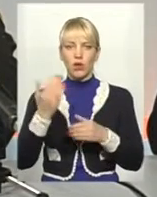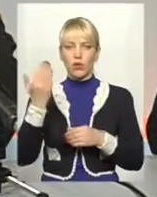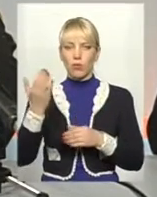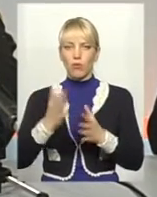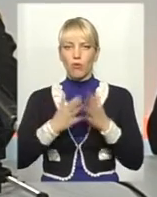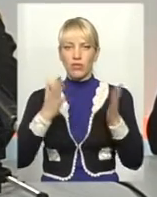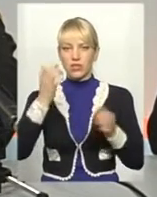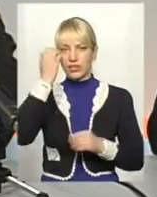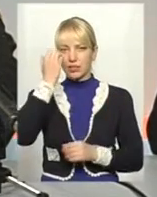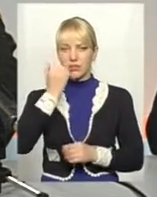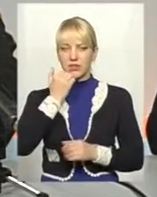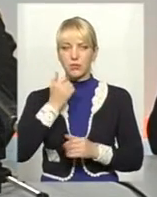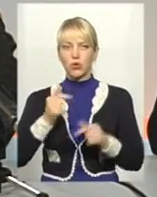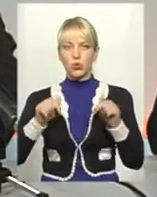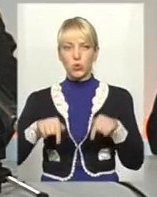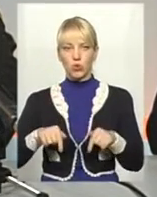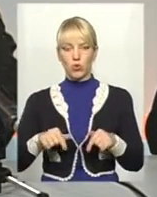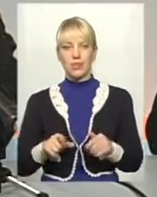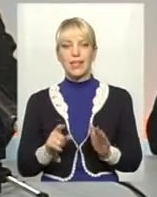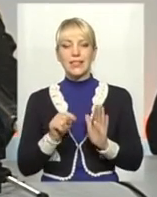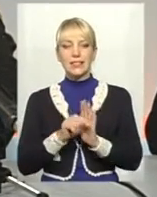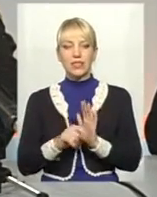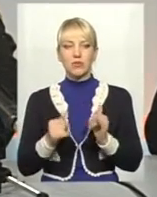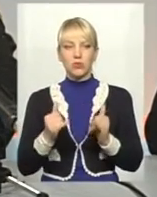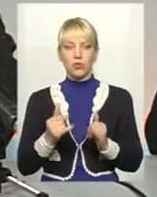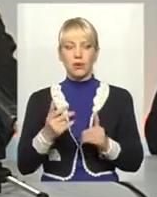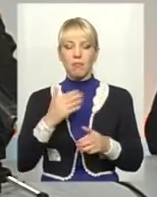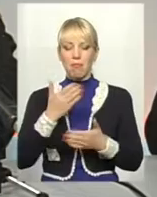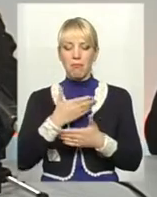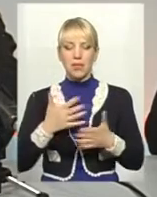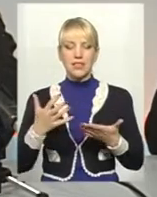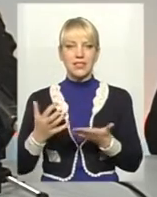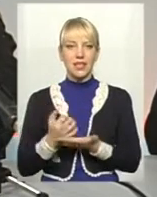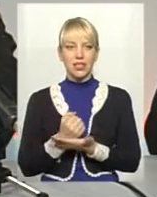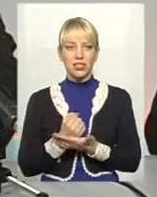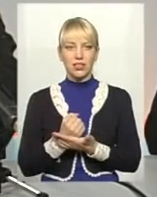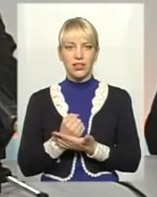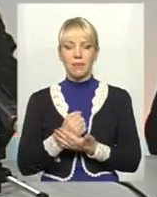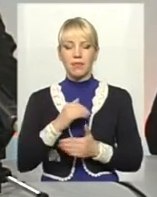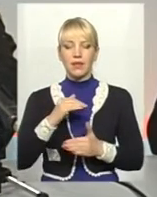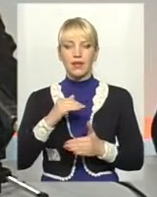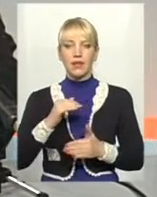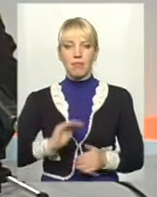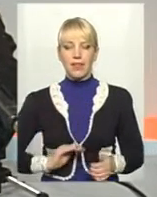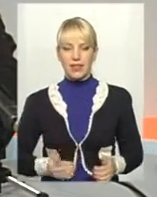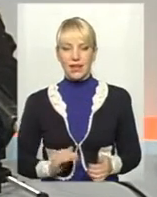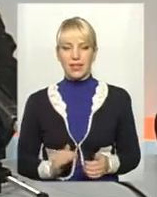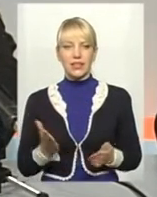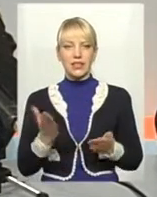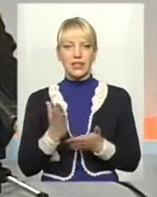Сьогодні, саме сьогодні, ми на кінець знайшли підрядника, який є